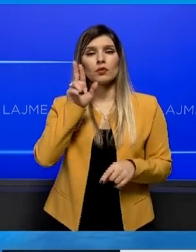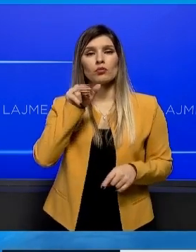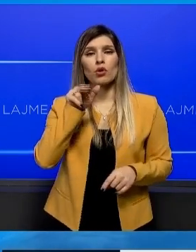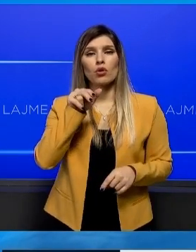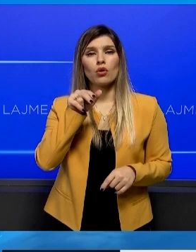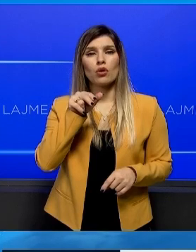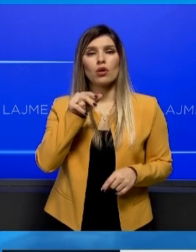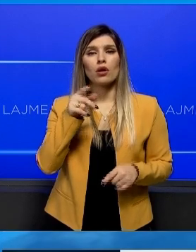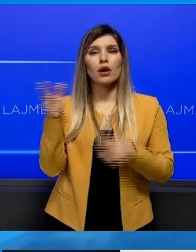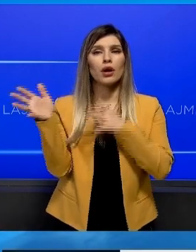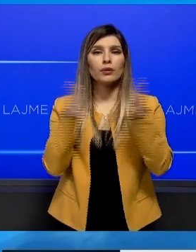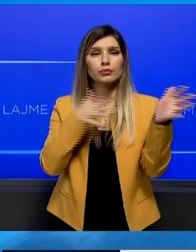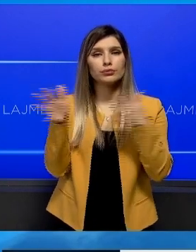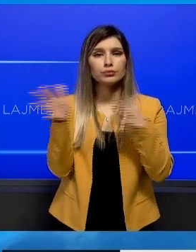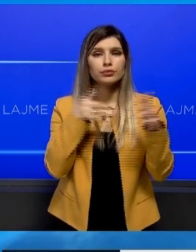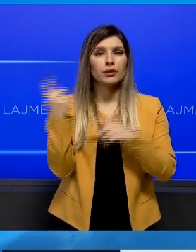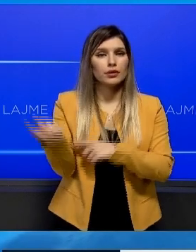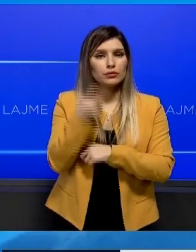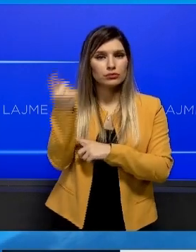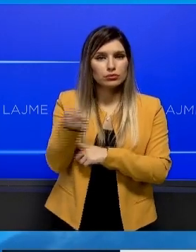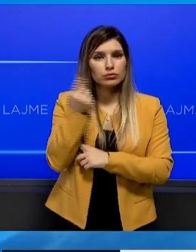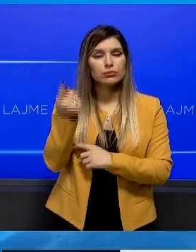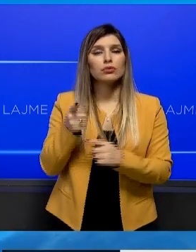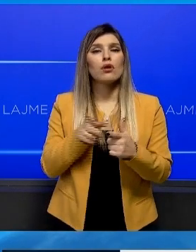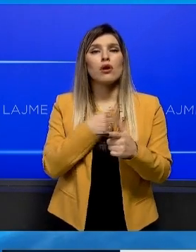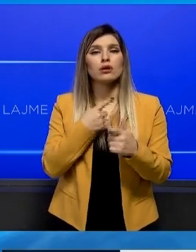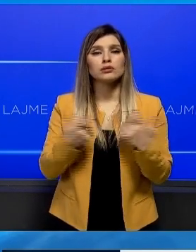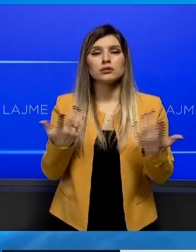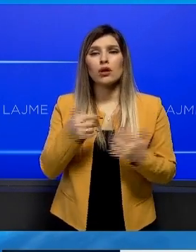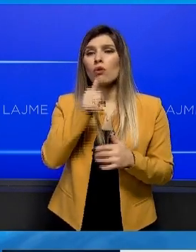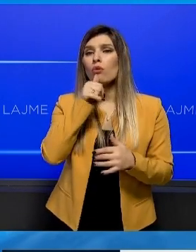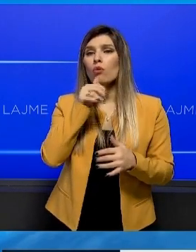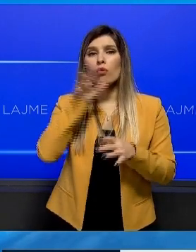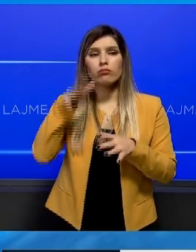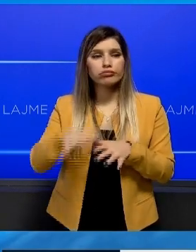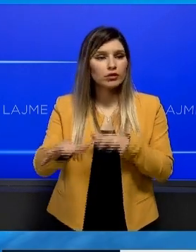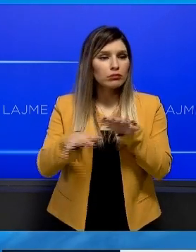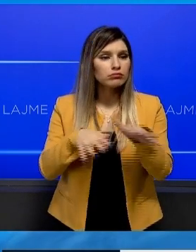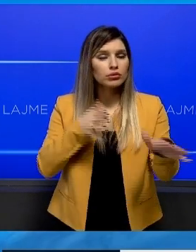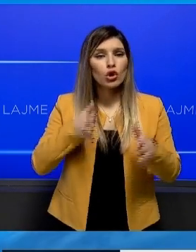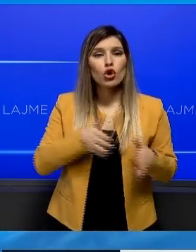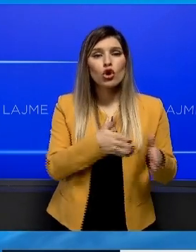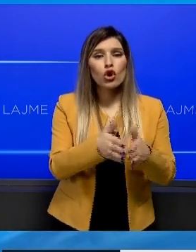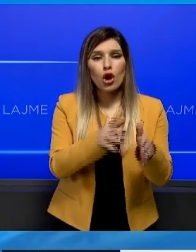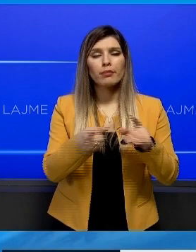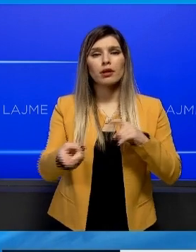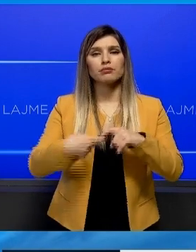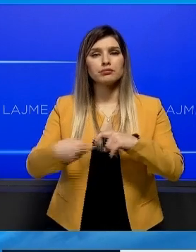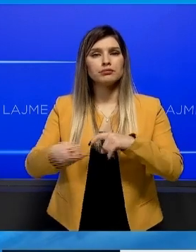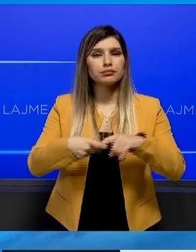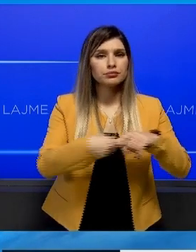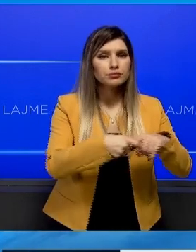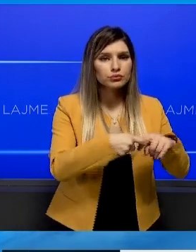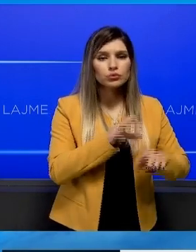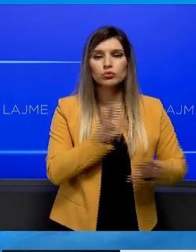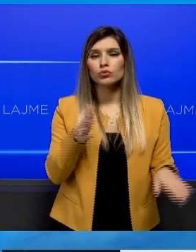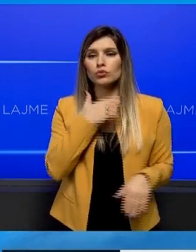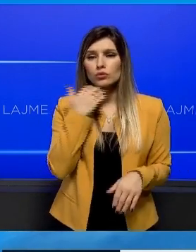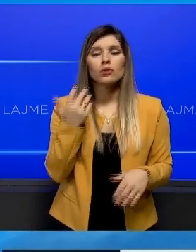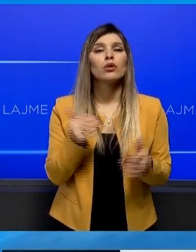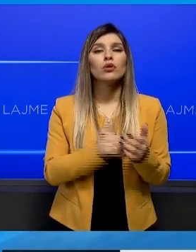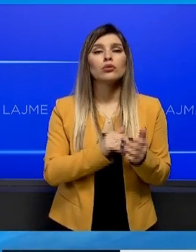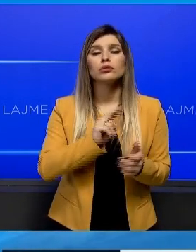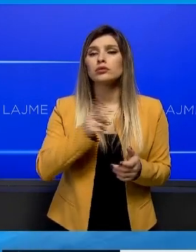dhe nga era, ujë mundë themi që vetëm i kemi mbulu të gjitha lëmenjë, në gjda aspekt, për me gjenëru,